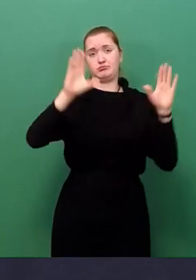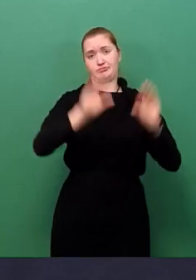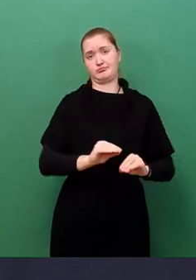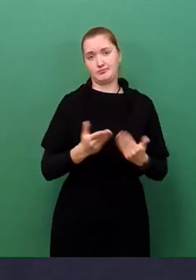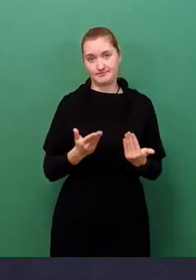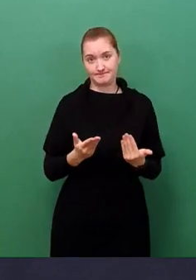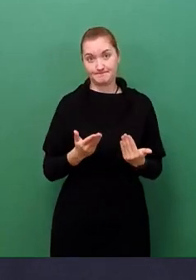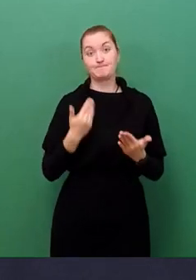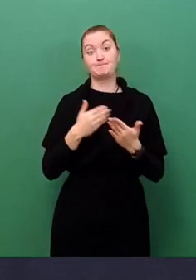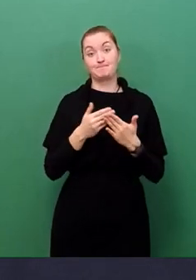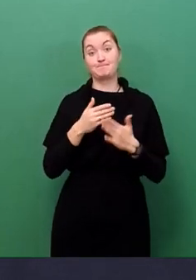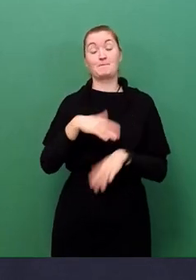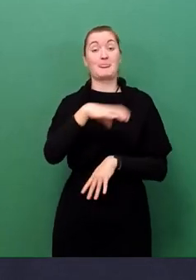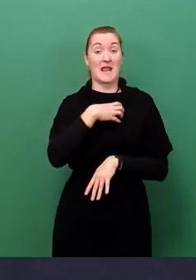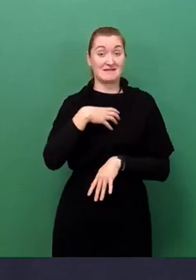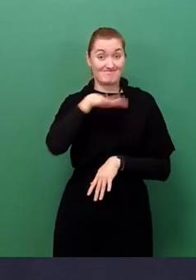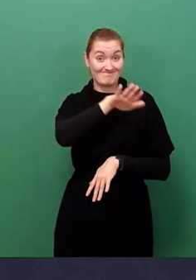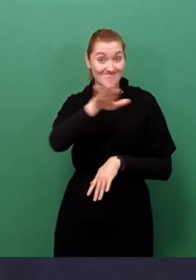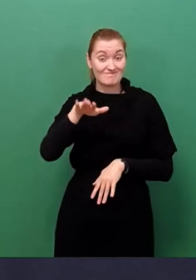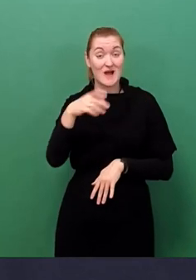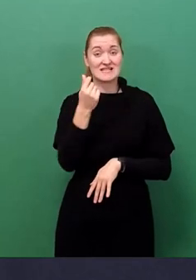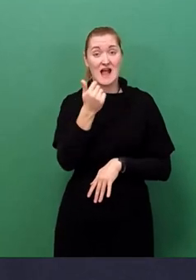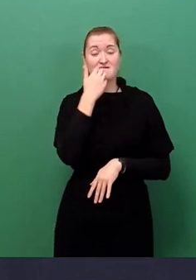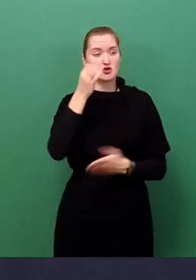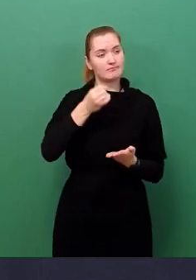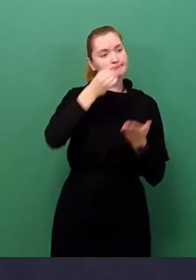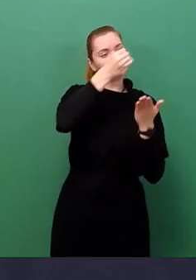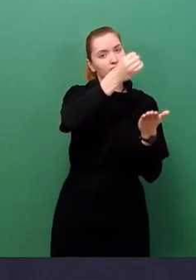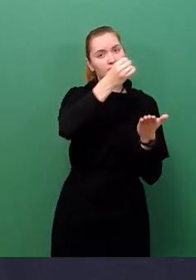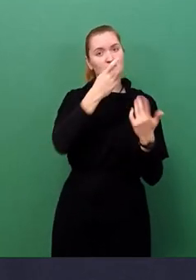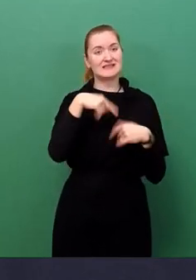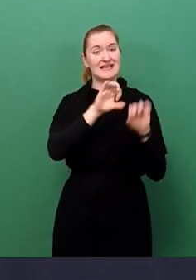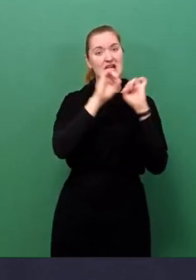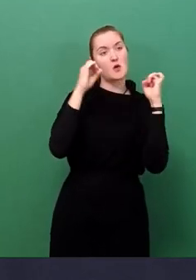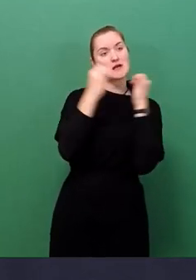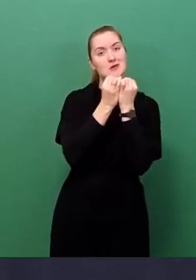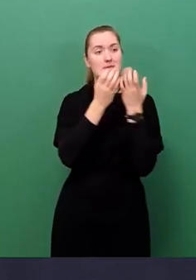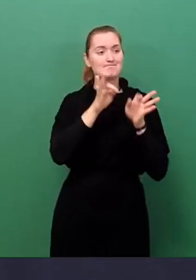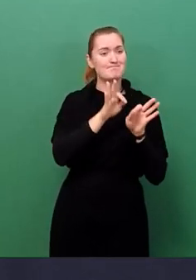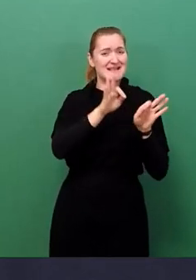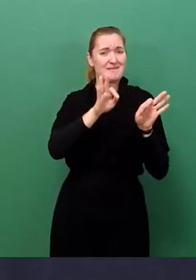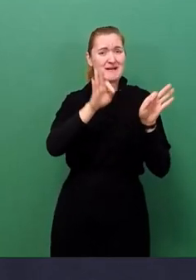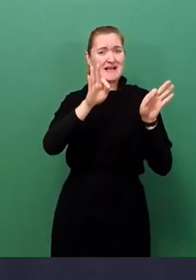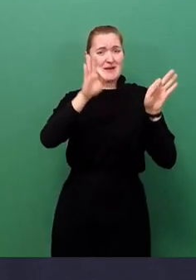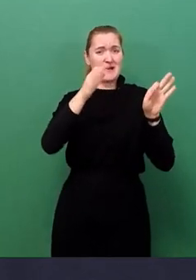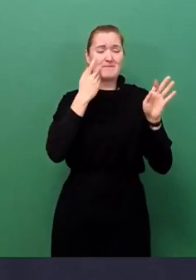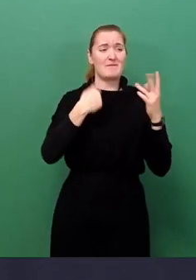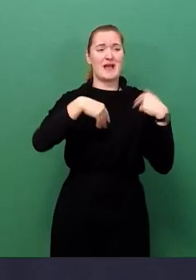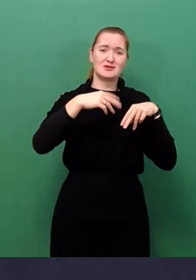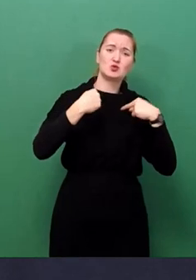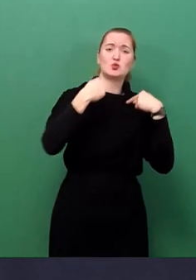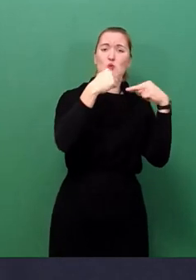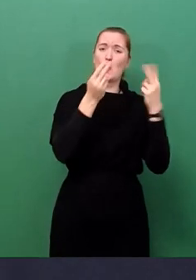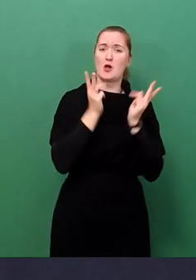Dresdnerinnen und Dresdner dafür eingesetzt werden, dass die Situation abgemeldet und ein schneller Wiederaufbau passieren kann.